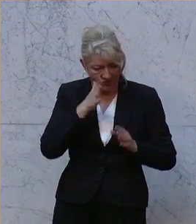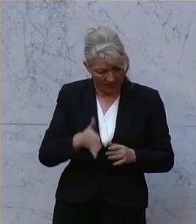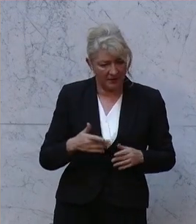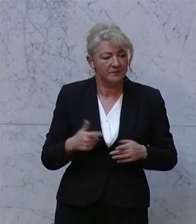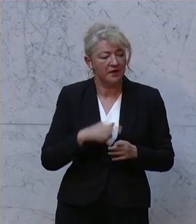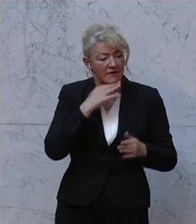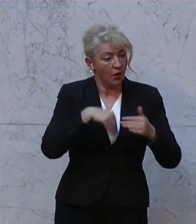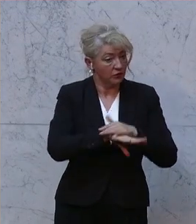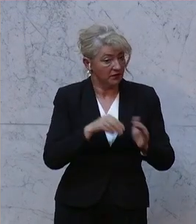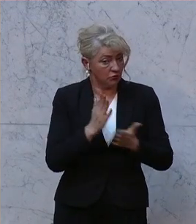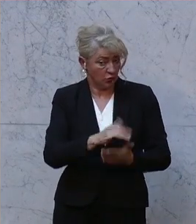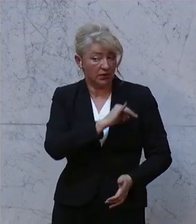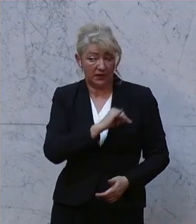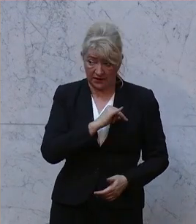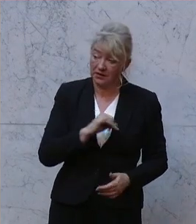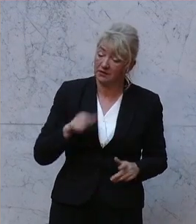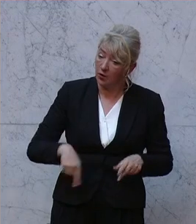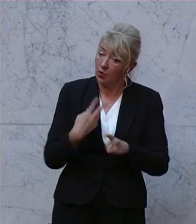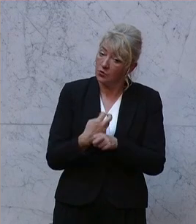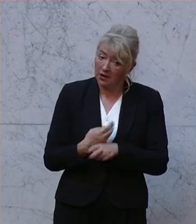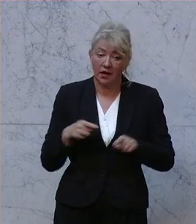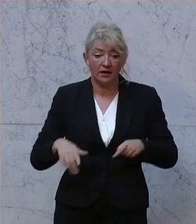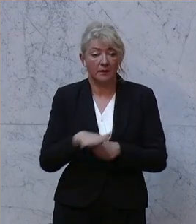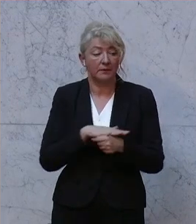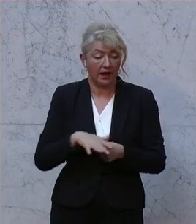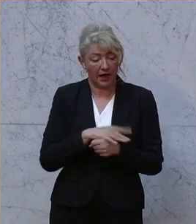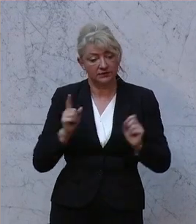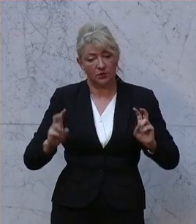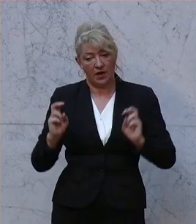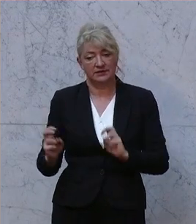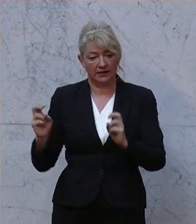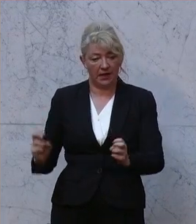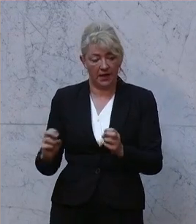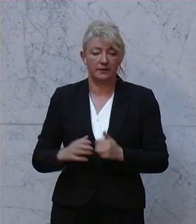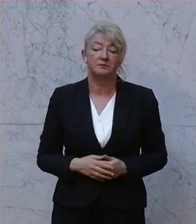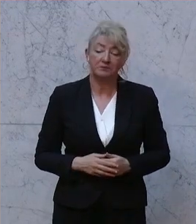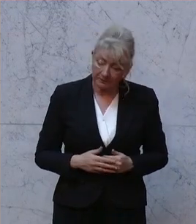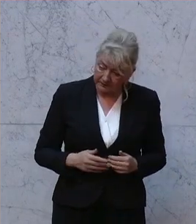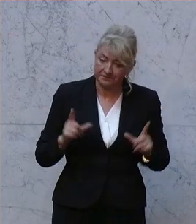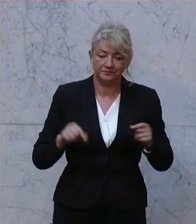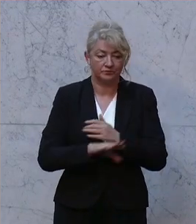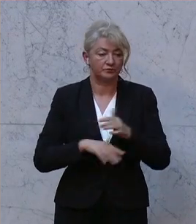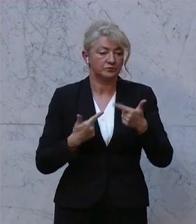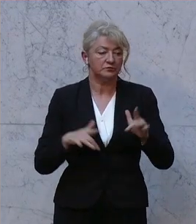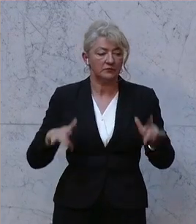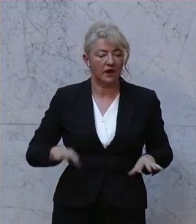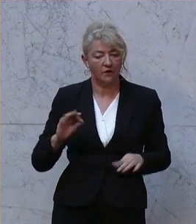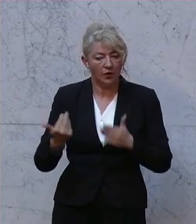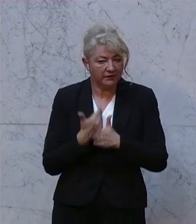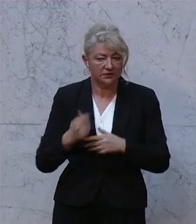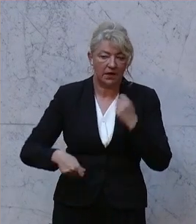Unternehmen daran interessiert, sich in Österreich in diesem Bereich anzusiedeln. Somit schaffen wir hier die Grundlage für Innovation,